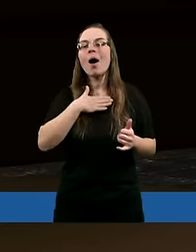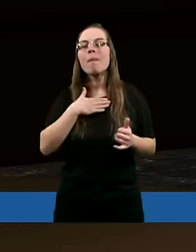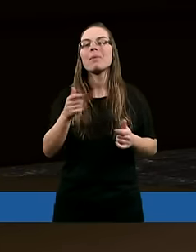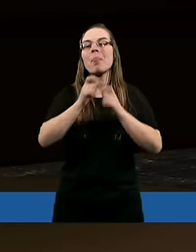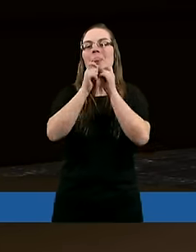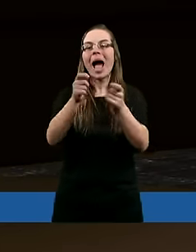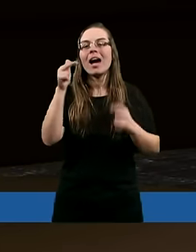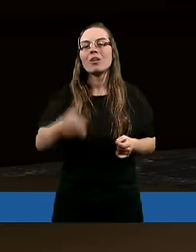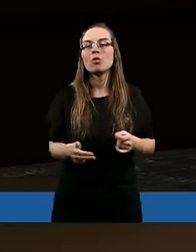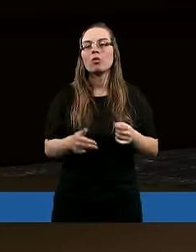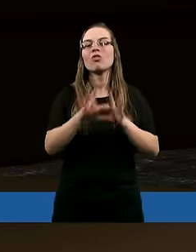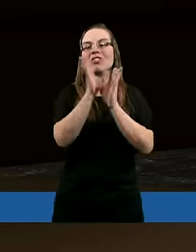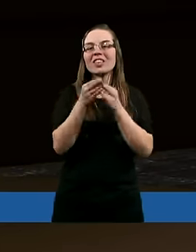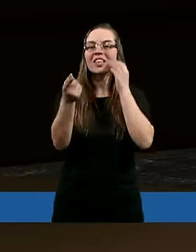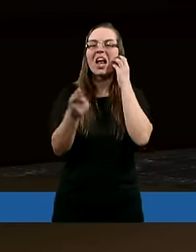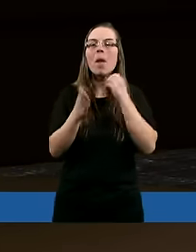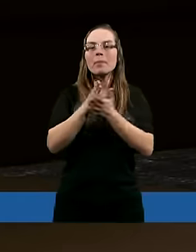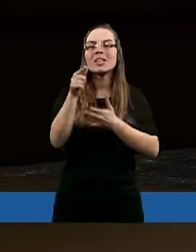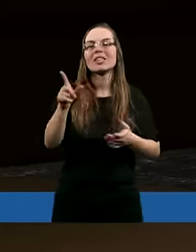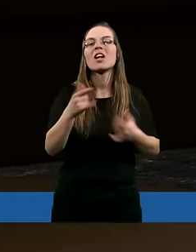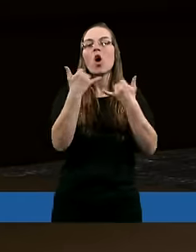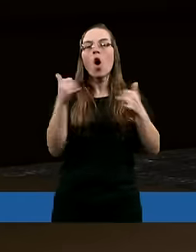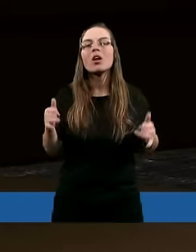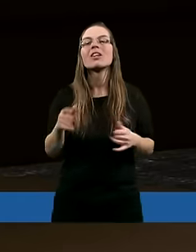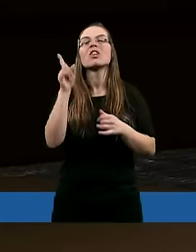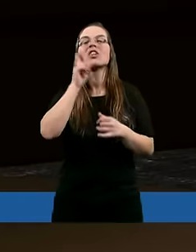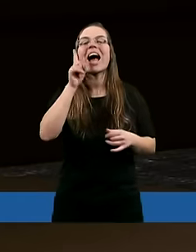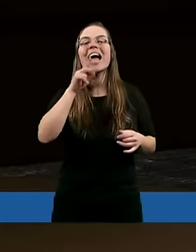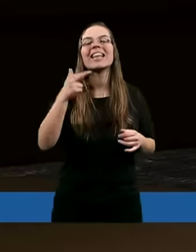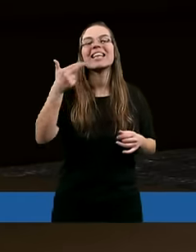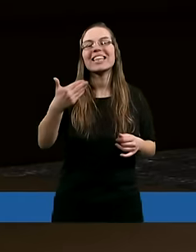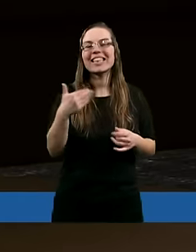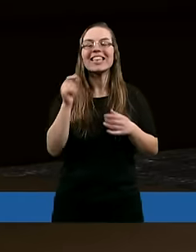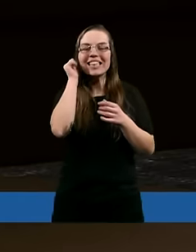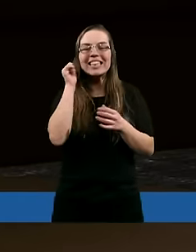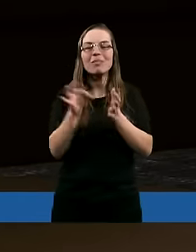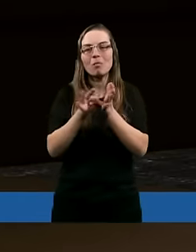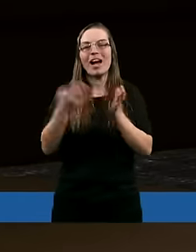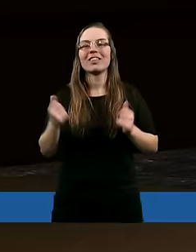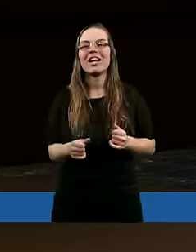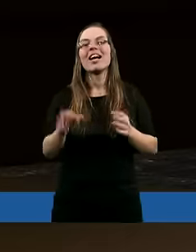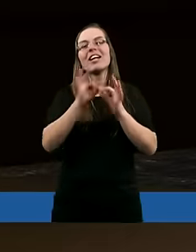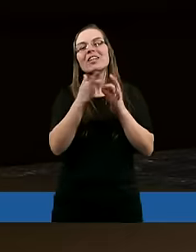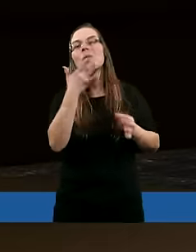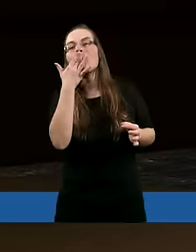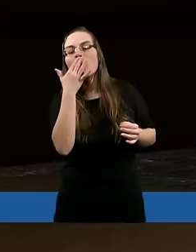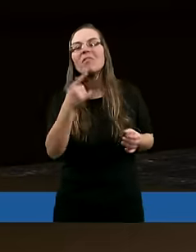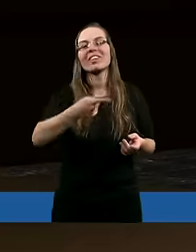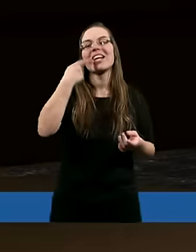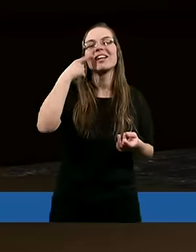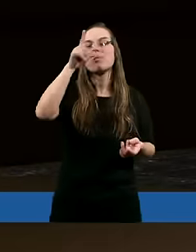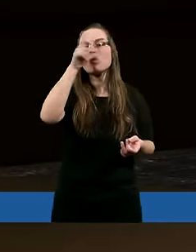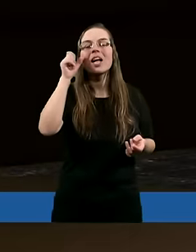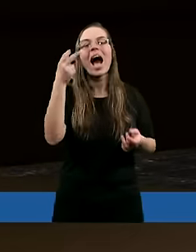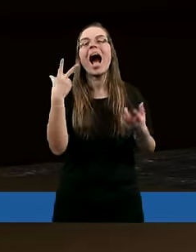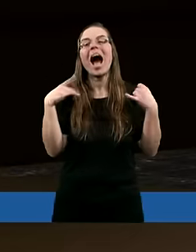darupę, wszystko w rodzaju żeńskim, gdybym mówiła językami